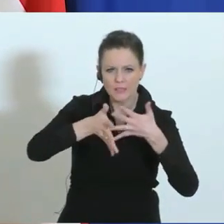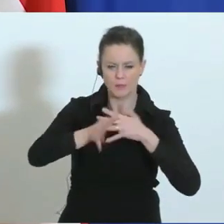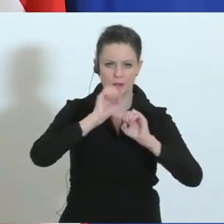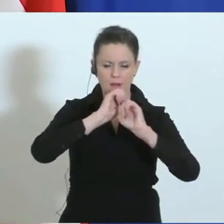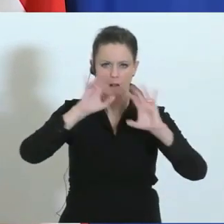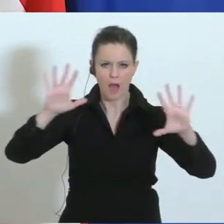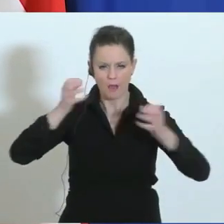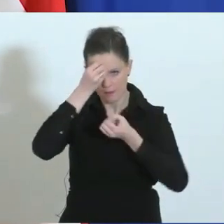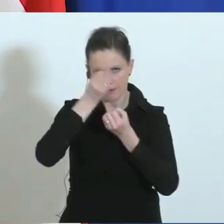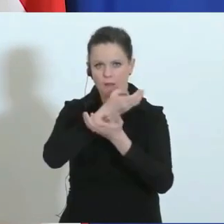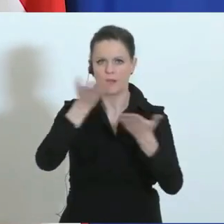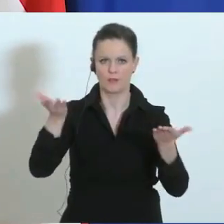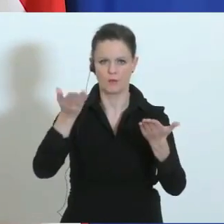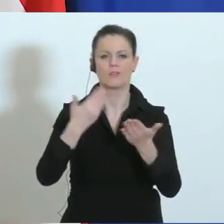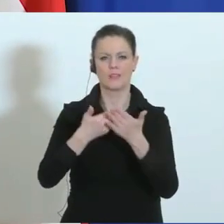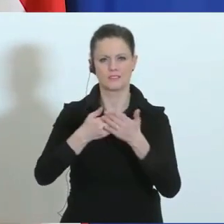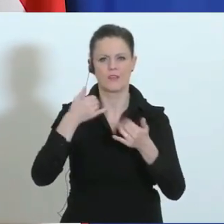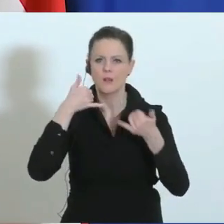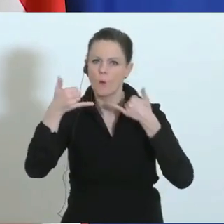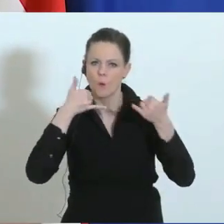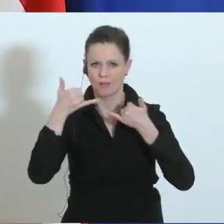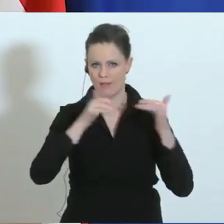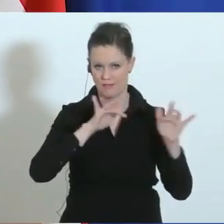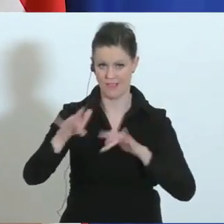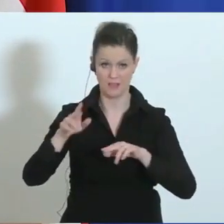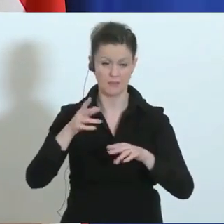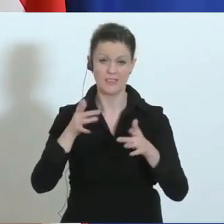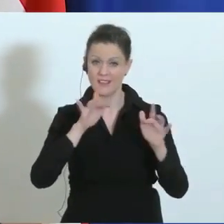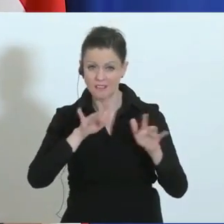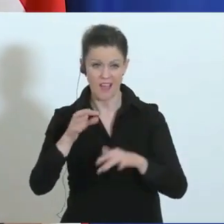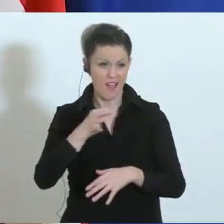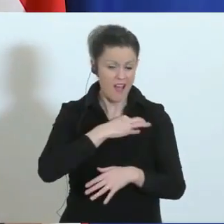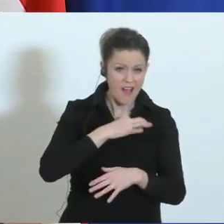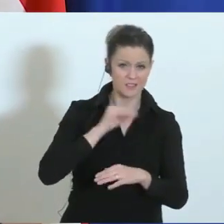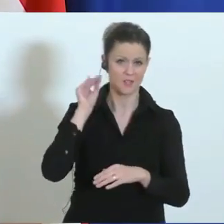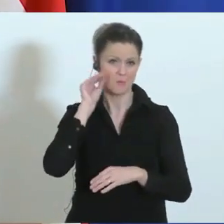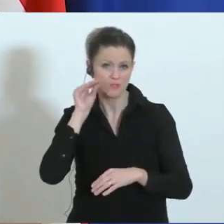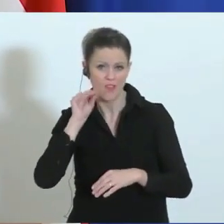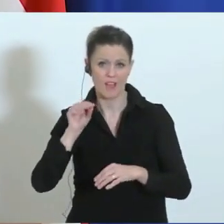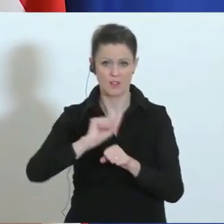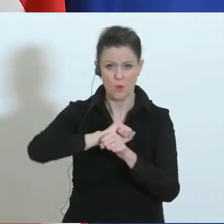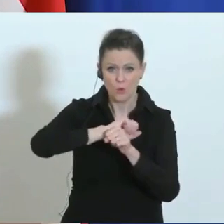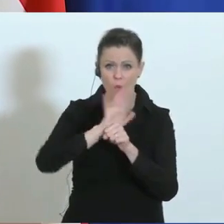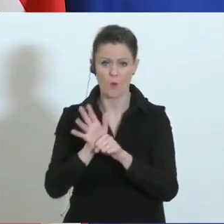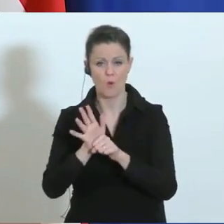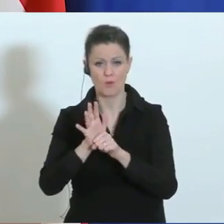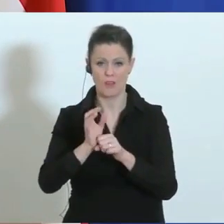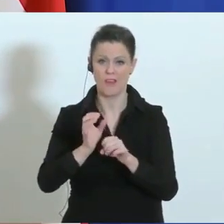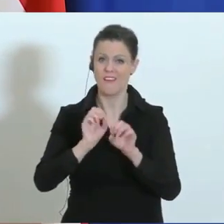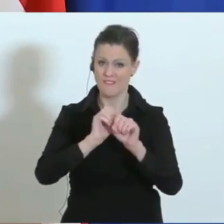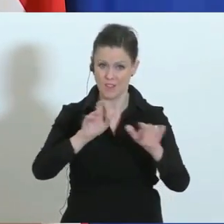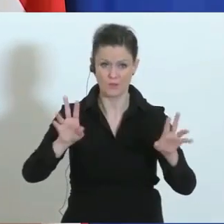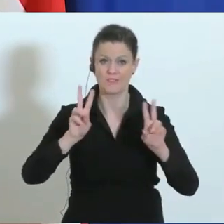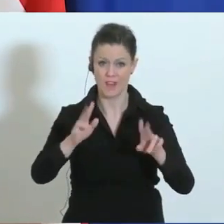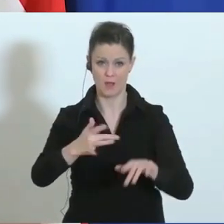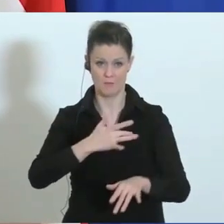wird auch weiter sichergestellt durch diese Hotline. Sollten Sie Beschwerden haben, sollten Sie Angst haben, vom Coronavirus direkt betroffen zu sein, dann gibt